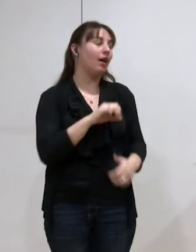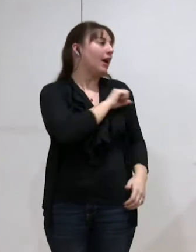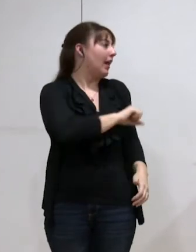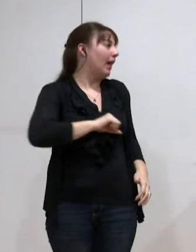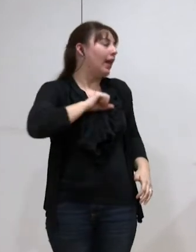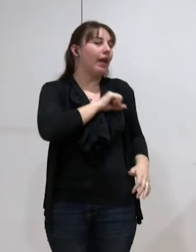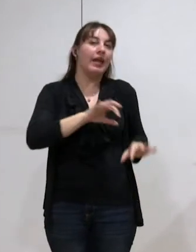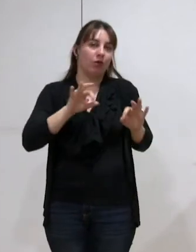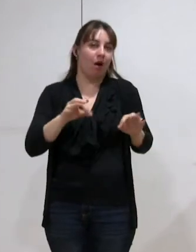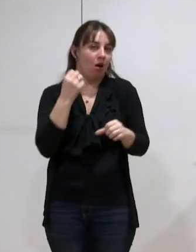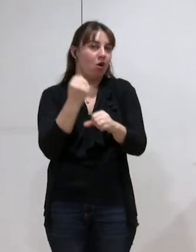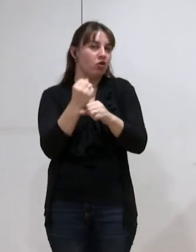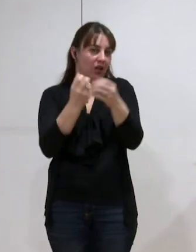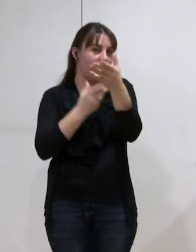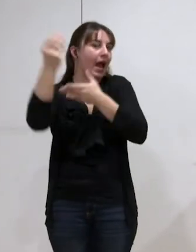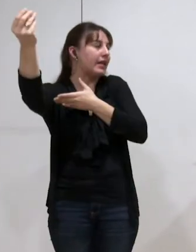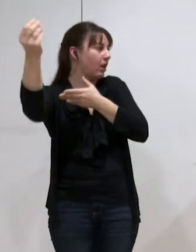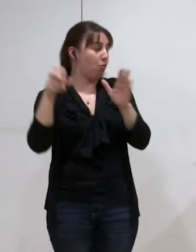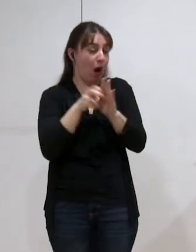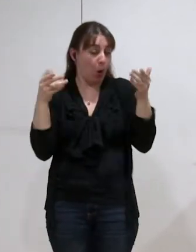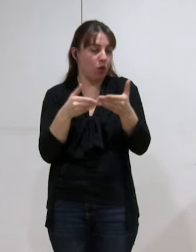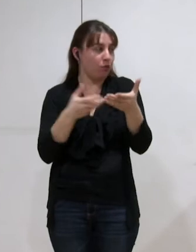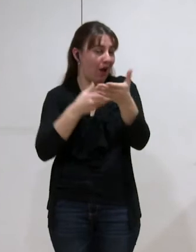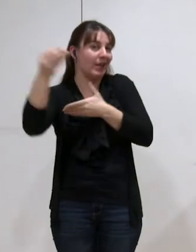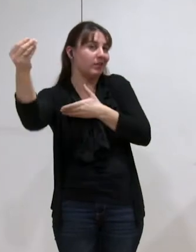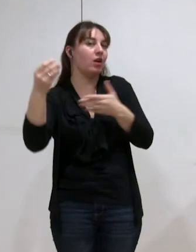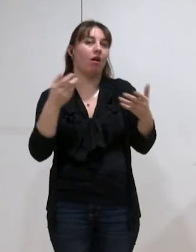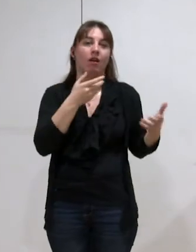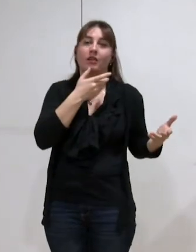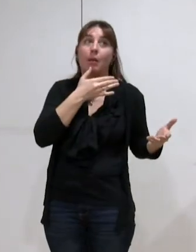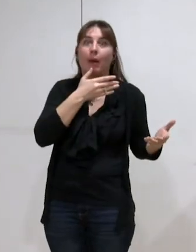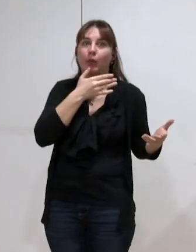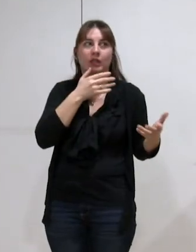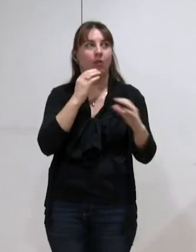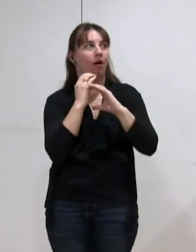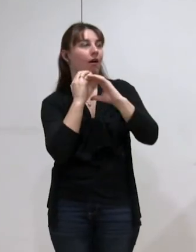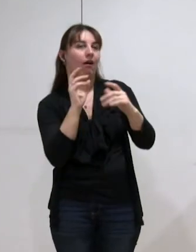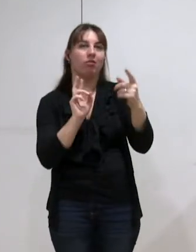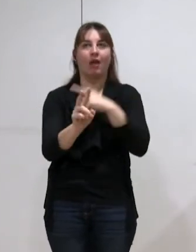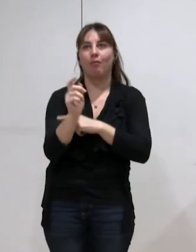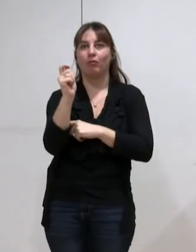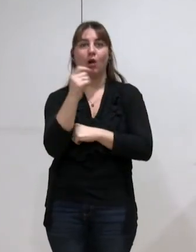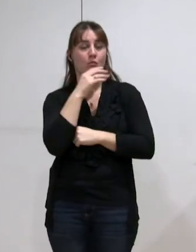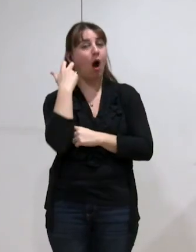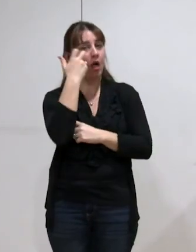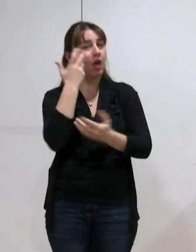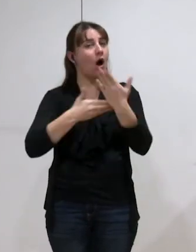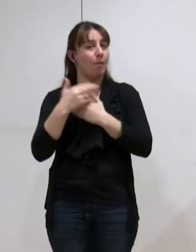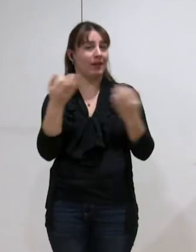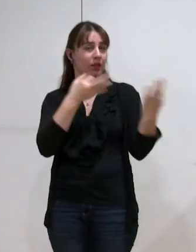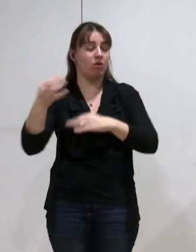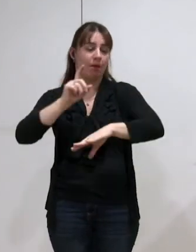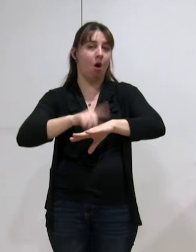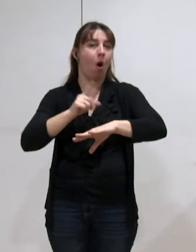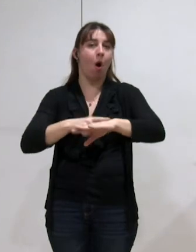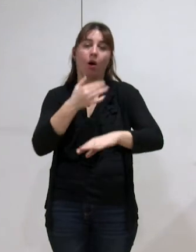-moi, je travaille à l'extérieur de Grenoble et je n'avais pas de moyens de transport. Je prends le train régulièrement, mais à cette heure-là,